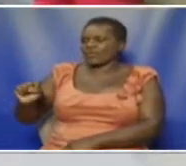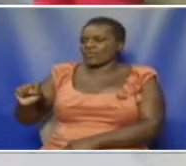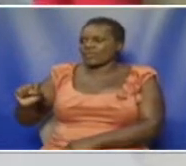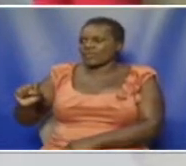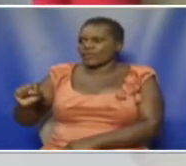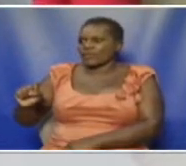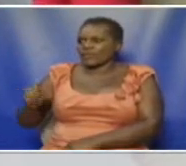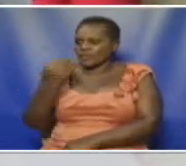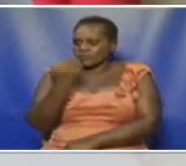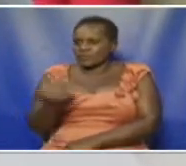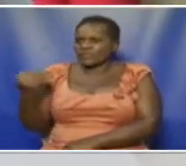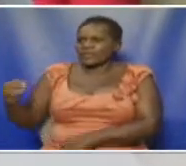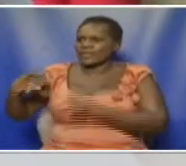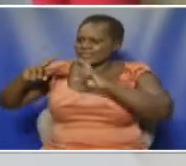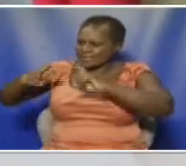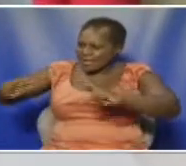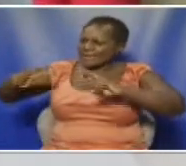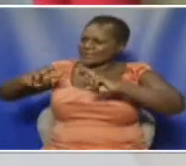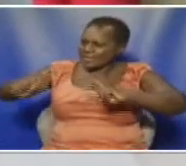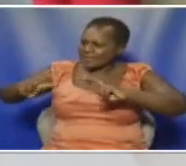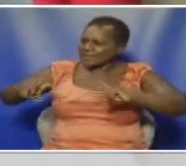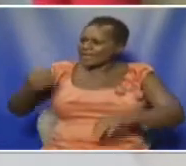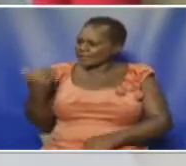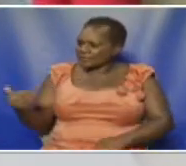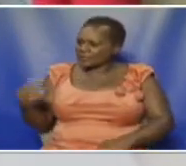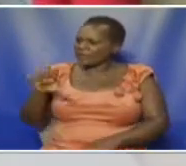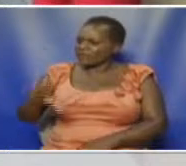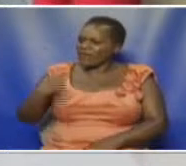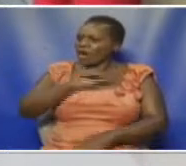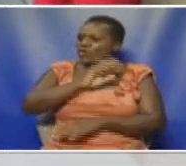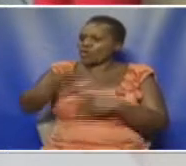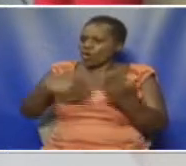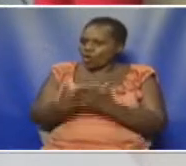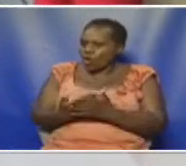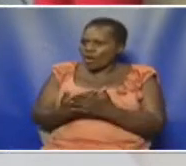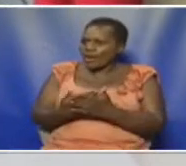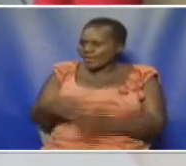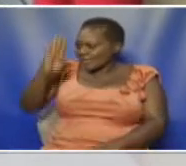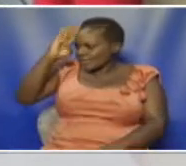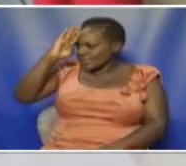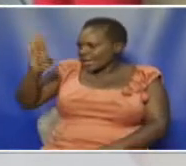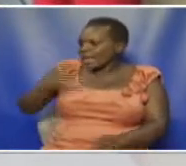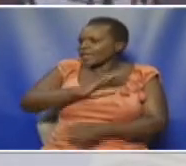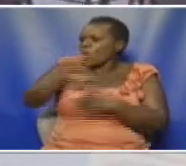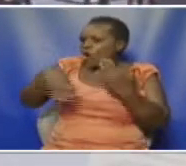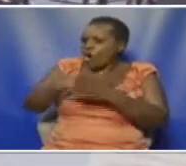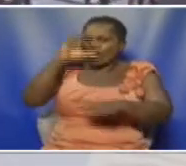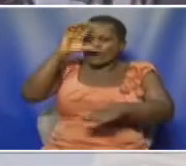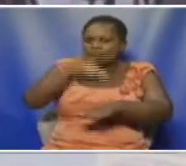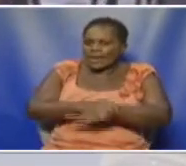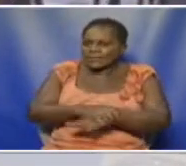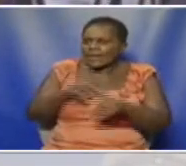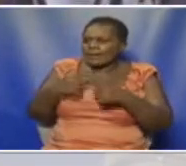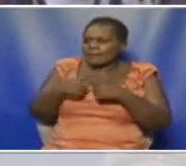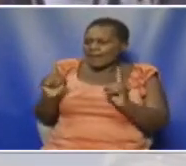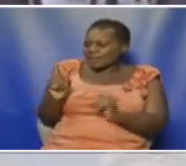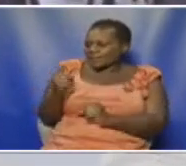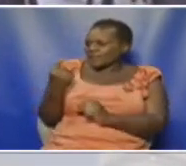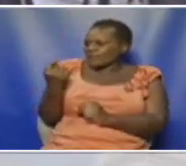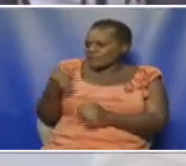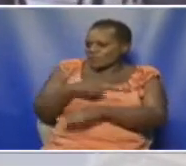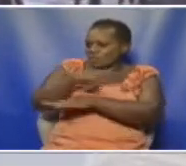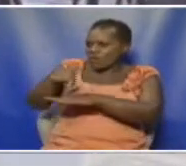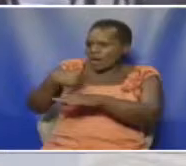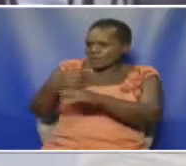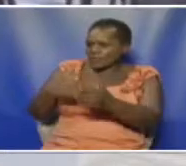Sinoni Watoto umetafutua vilivyo ndo sasa kufikia jumapili watu umepatikana Ila saachate baada ya